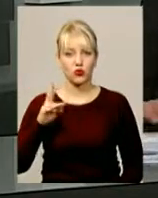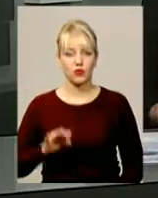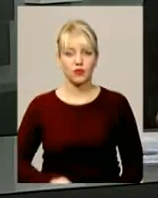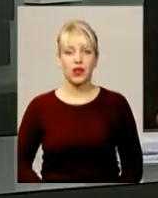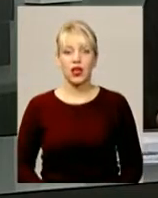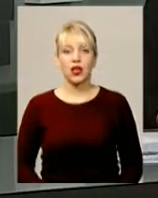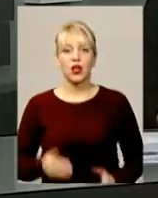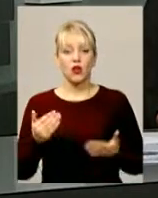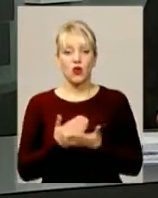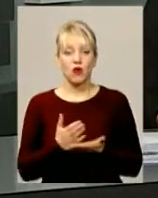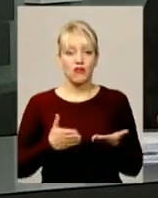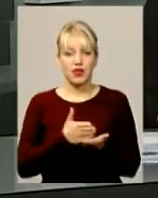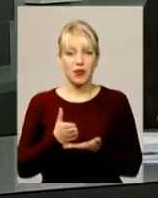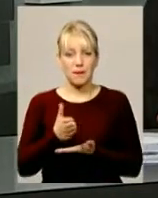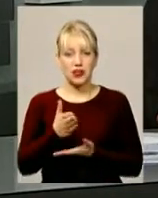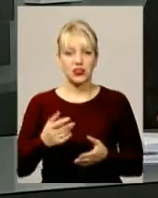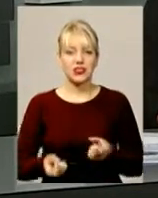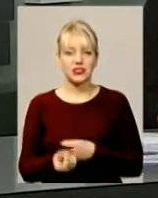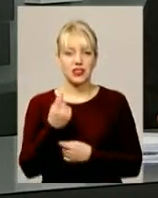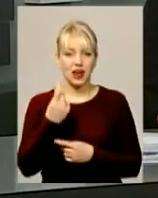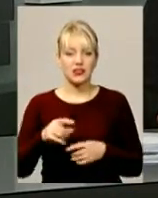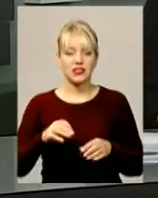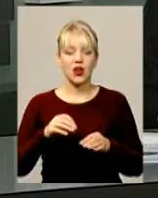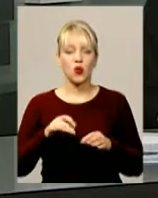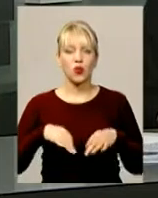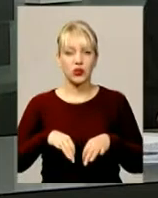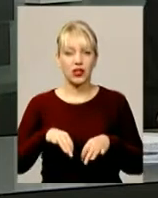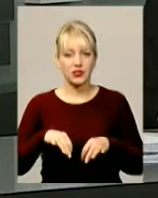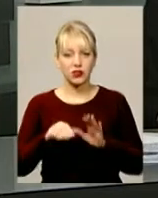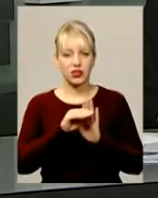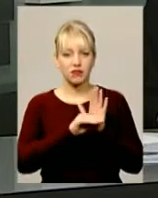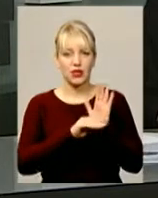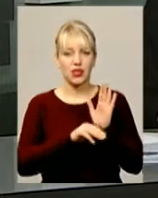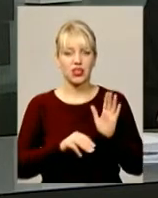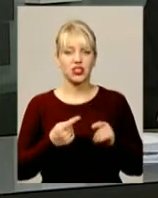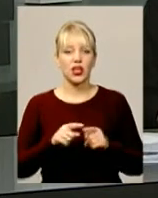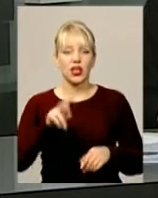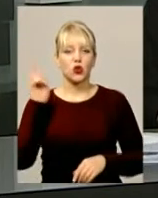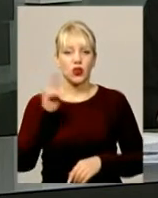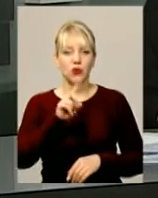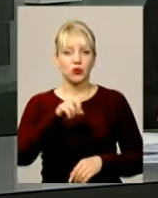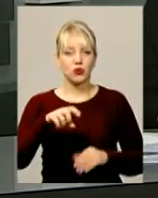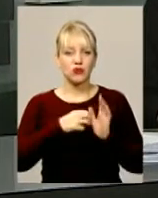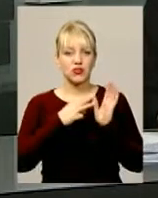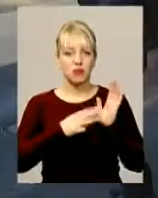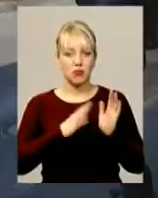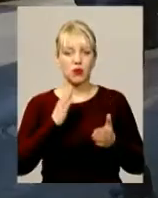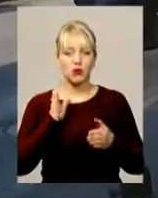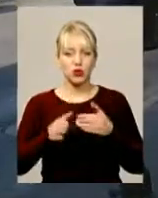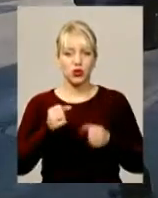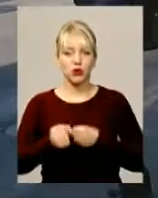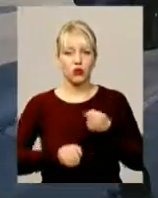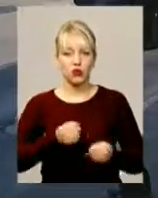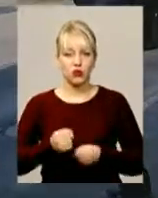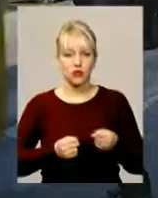Новий маршрут з'явиться у транспортній мережі Хмельницького. Тролейбус номер 18 курсуватиме з мікрорайону Гречани до автостанції